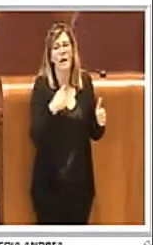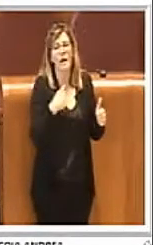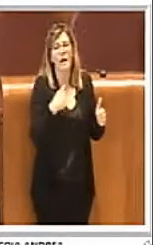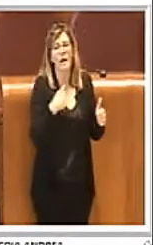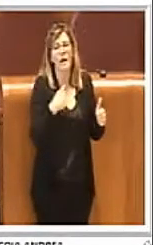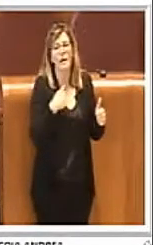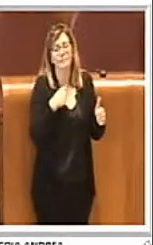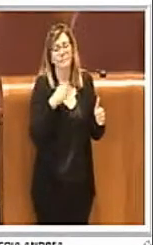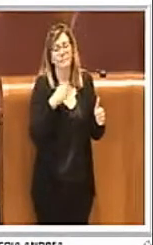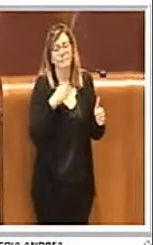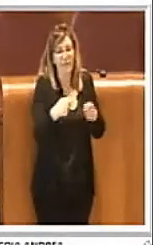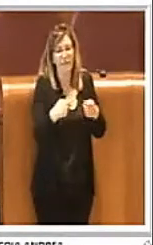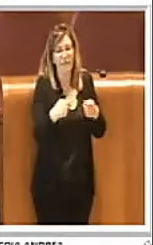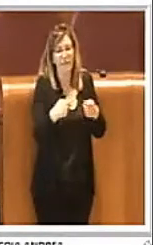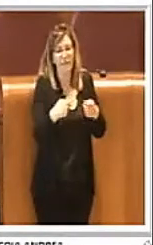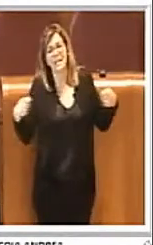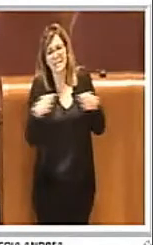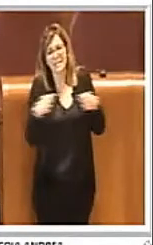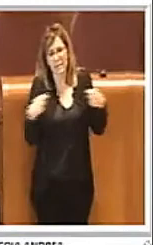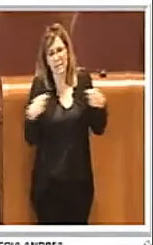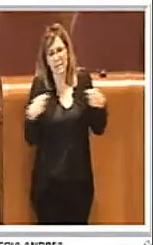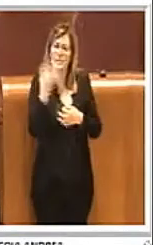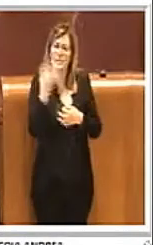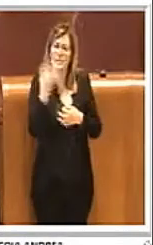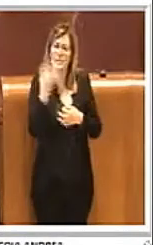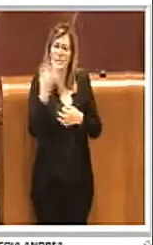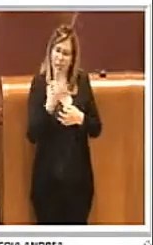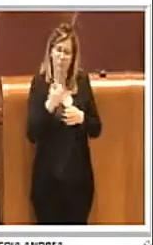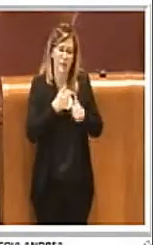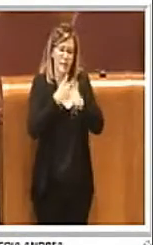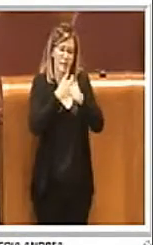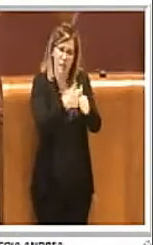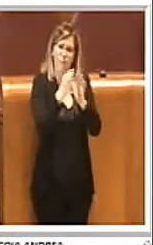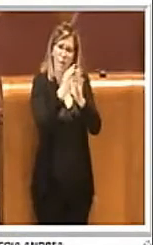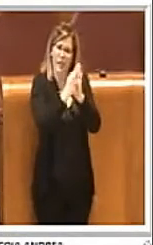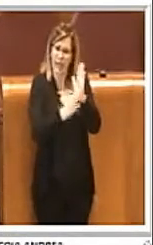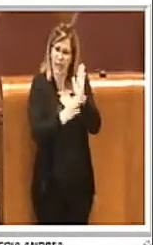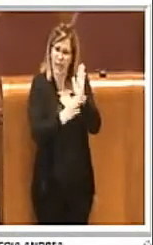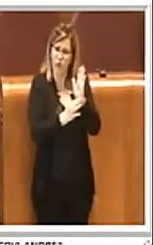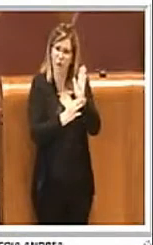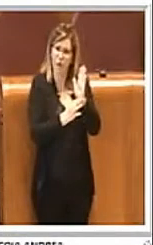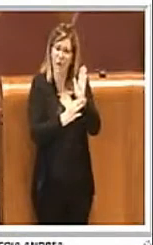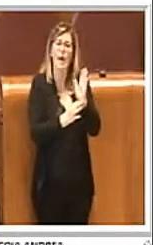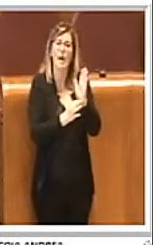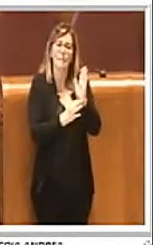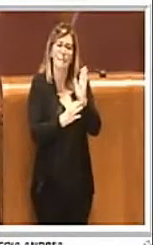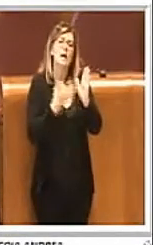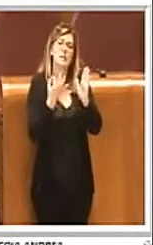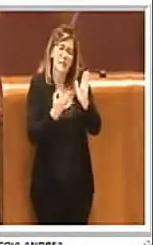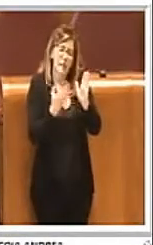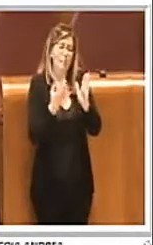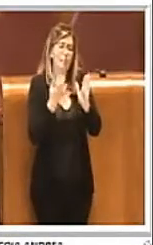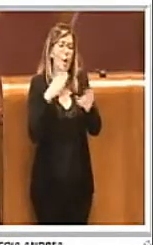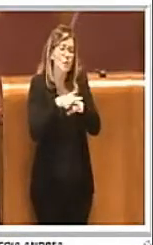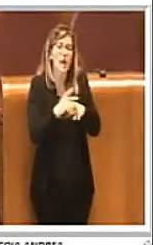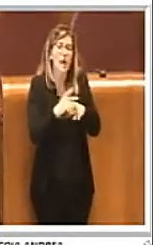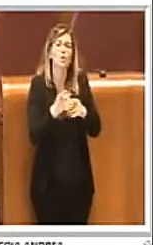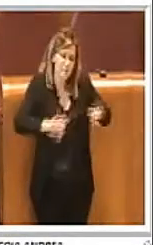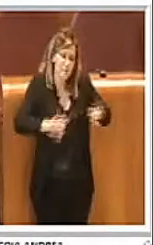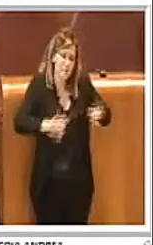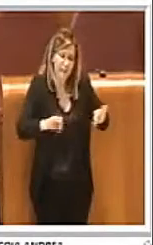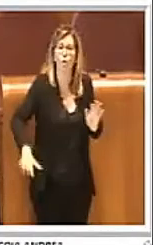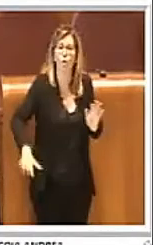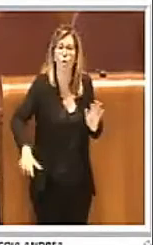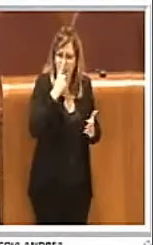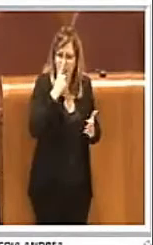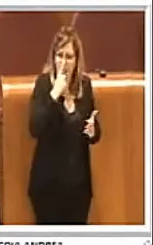possibilità comunque di rispettare tutta la normativa vigente ma anche dell'utilizzo e del rispetto dei luoghi. Chiediamo anche